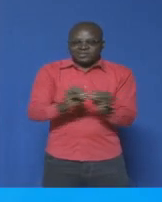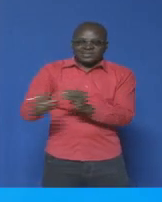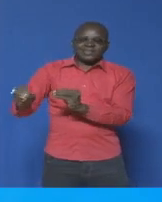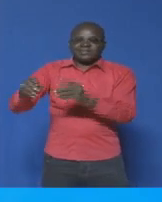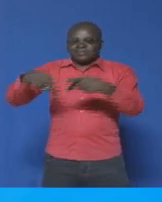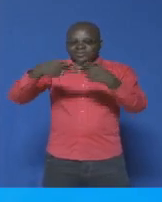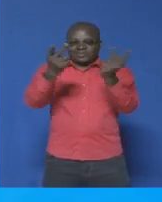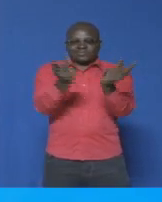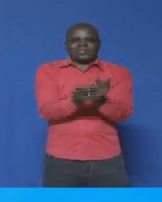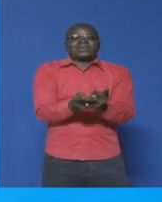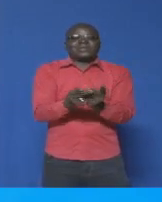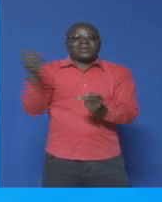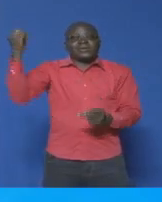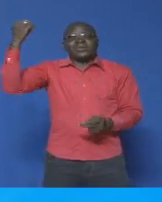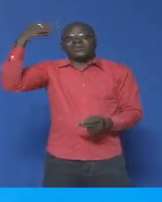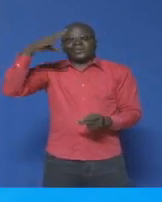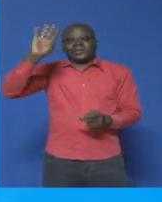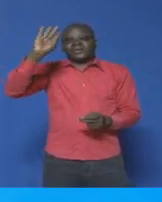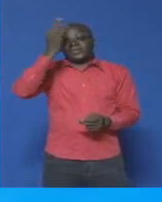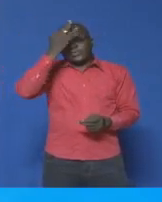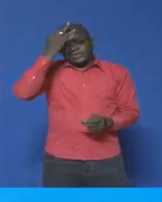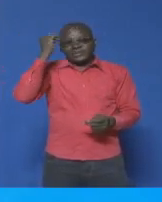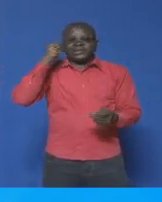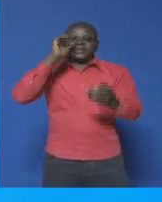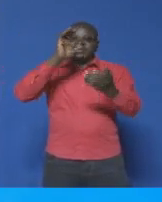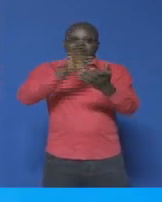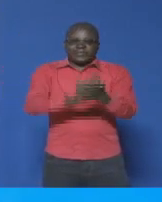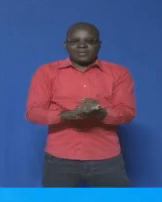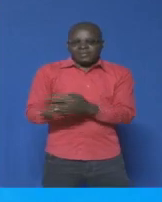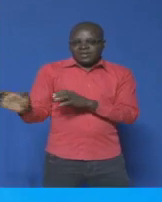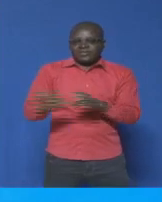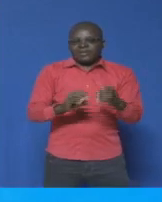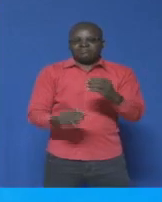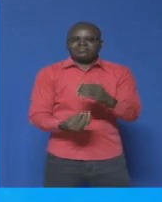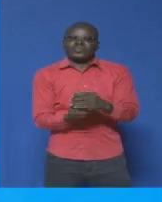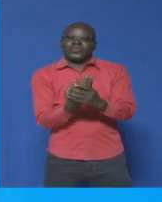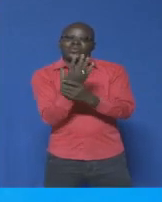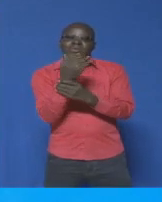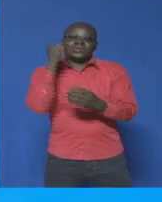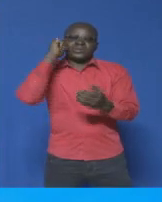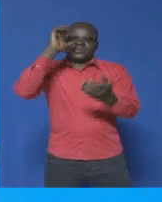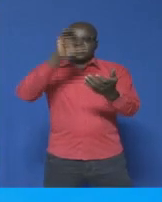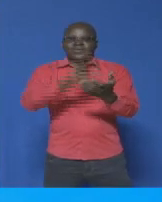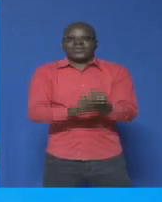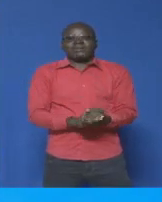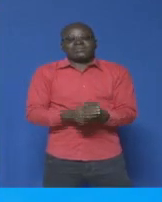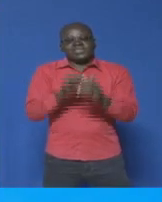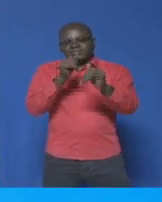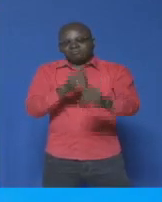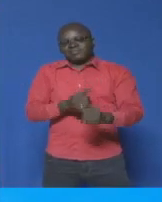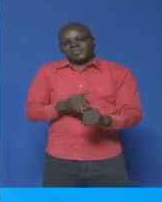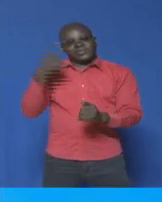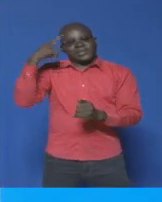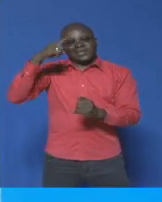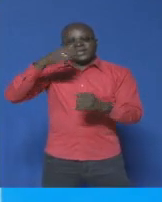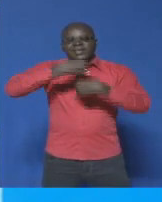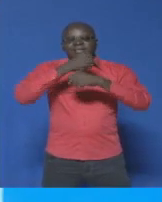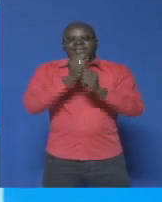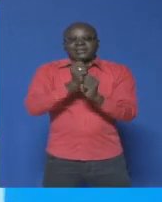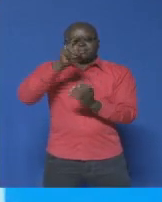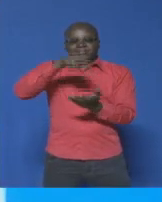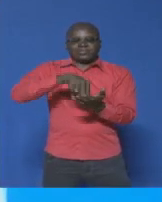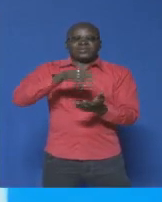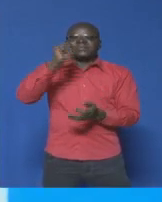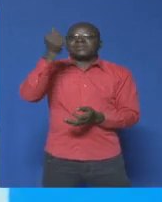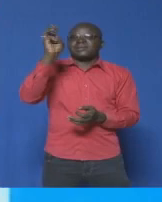soleil. La fédération des femmes leaders fait de la promotion de la femme son cheval de bataille. Créée en 2016, elle compte à son